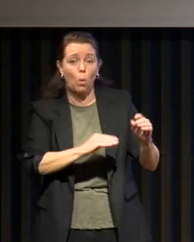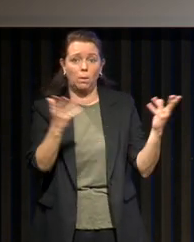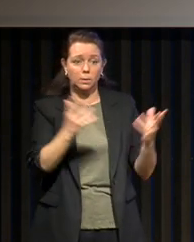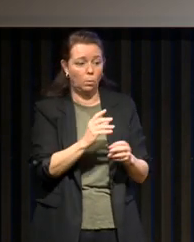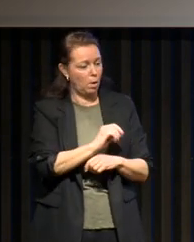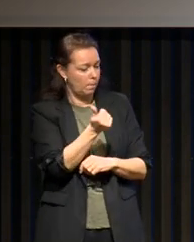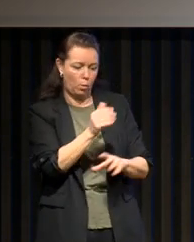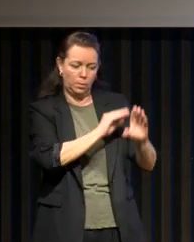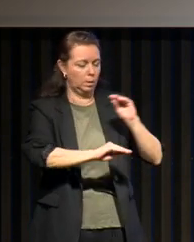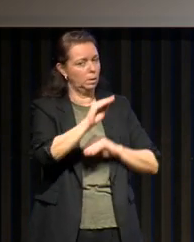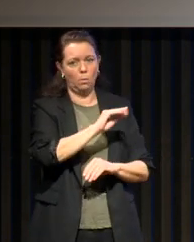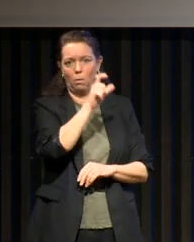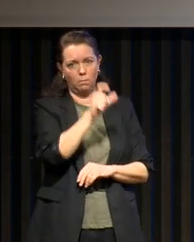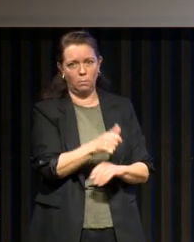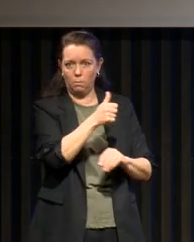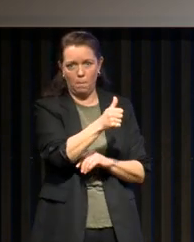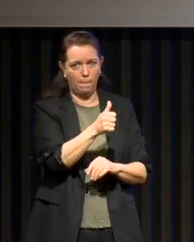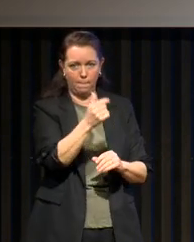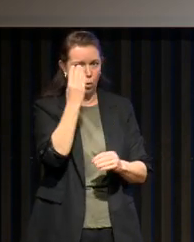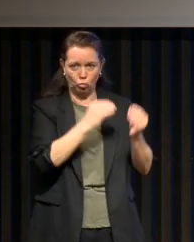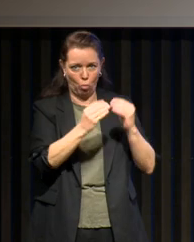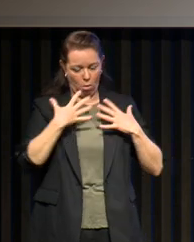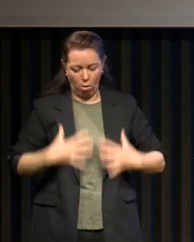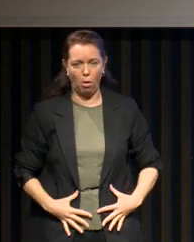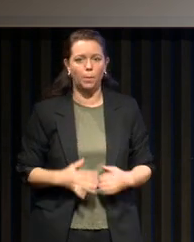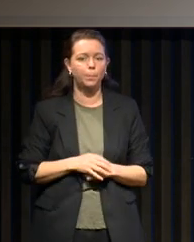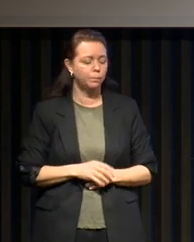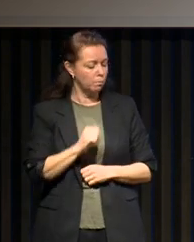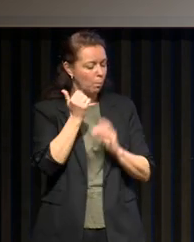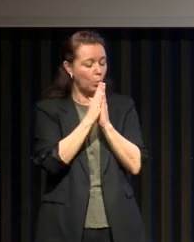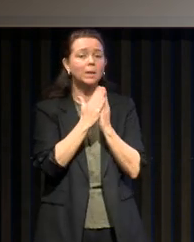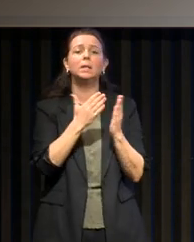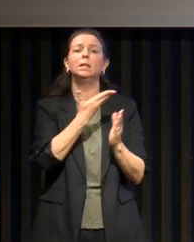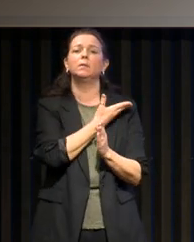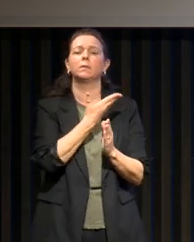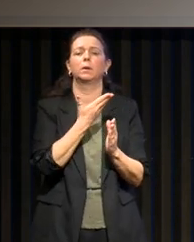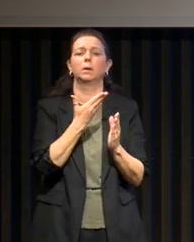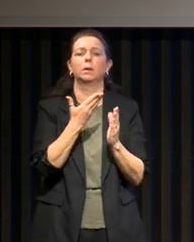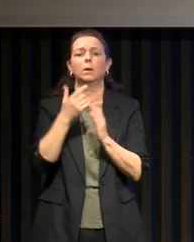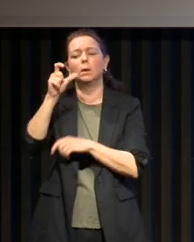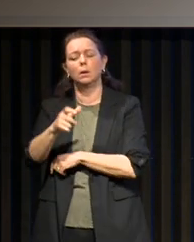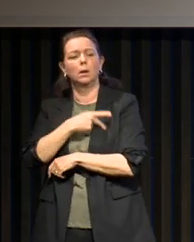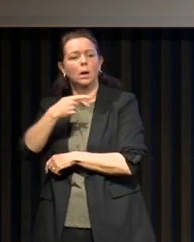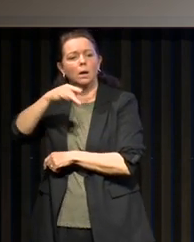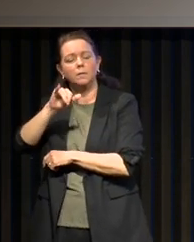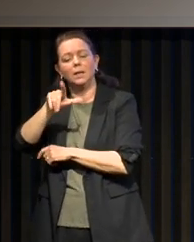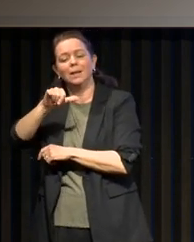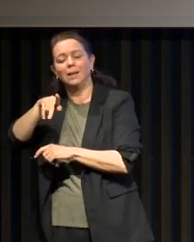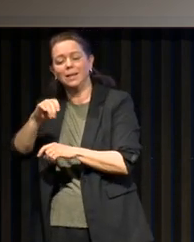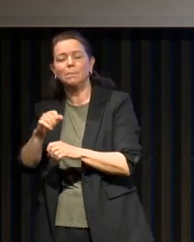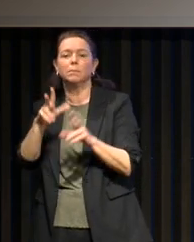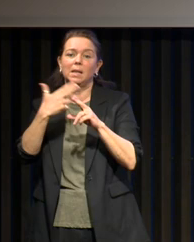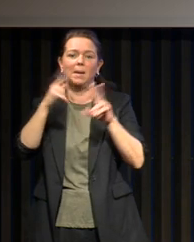de son sommeil. Et vous avez un des premiers ouvrages qui a été réalisé dans le service de médecine du sommeil par professeur Philippe, Antifatigue,